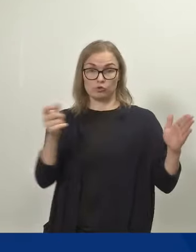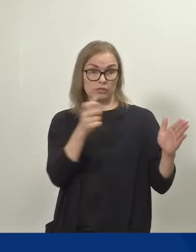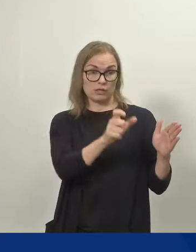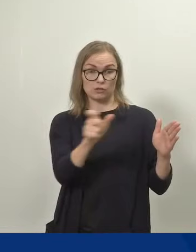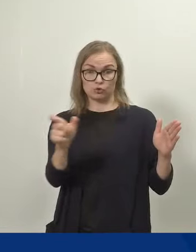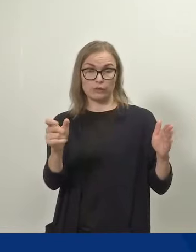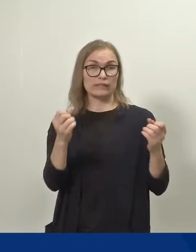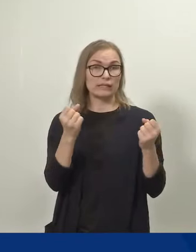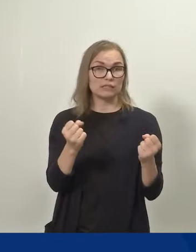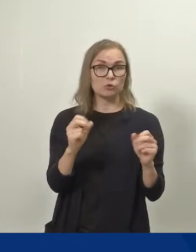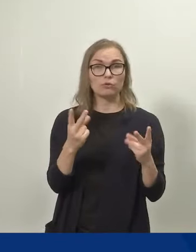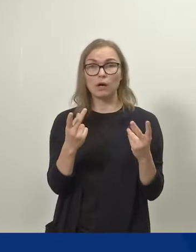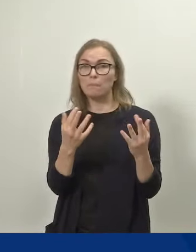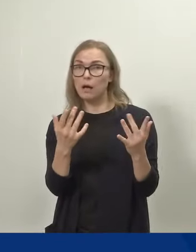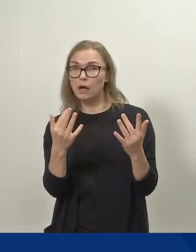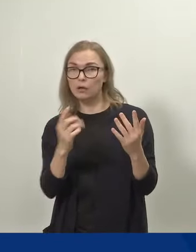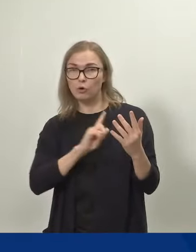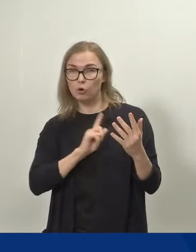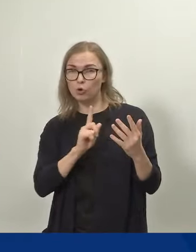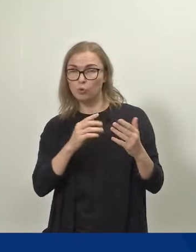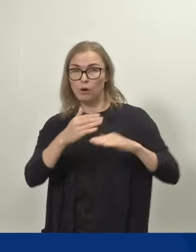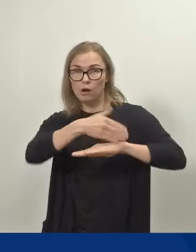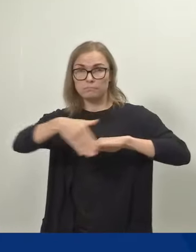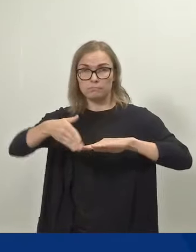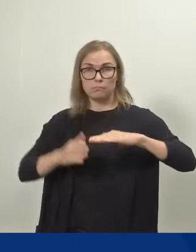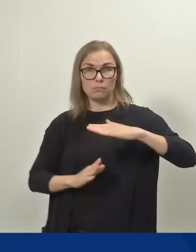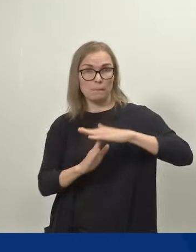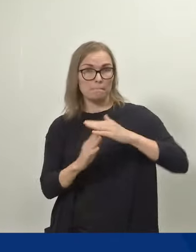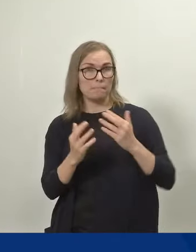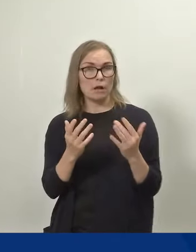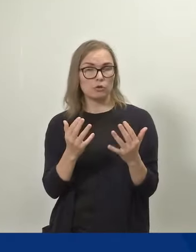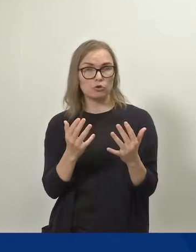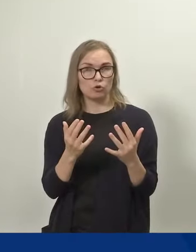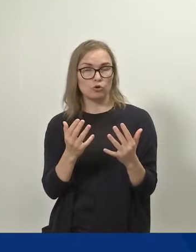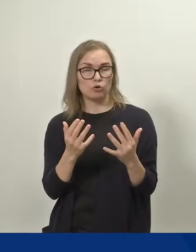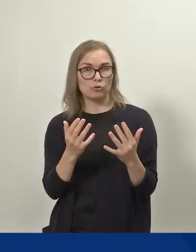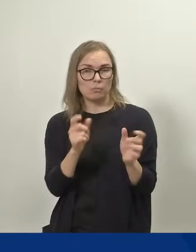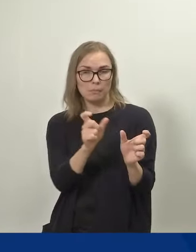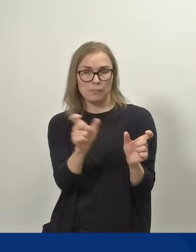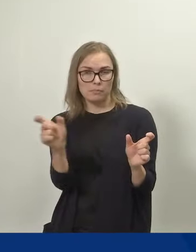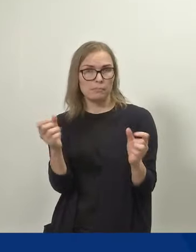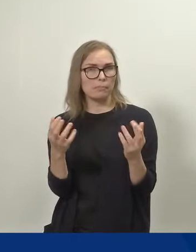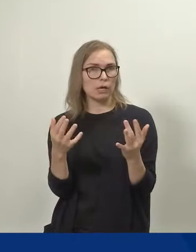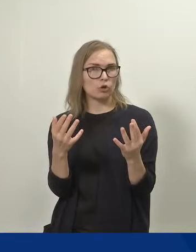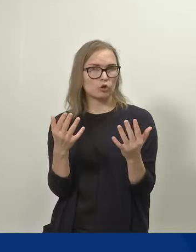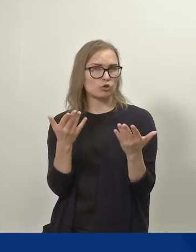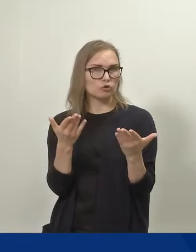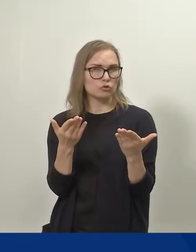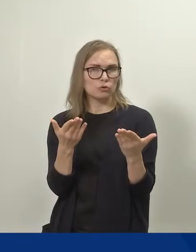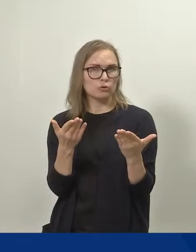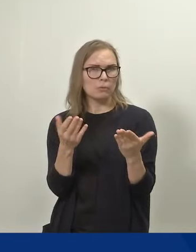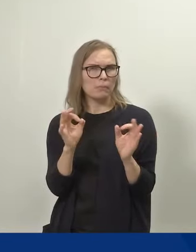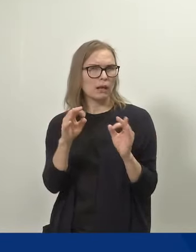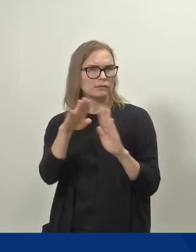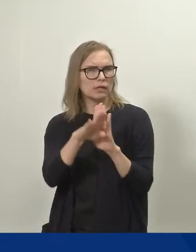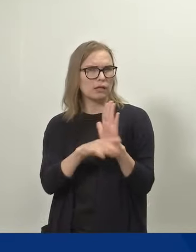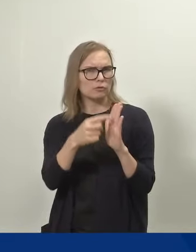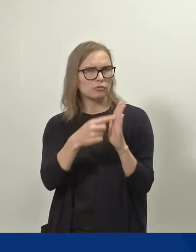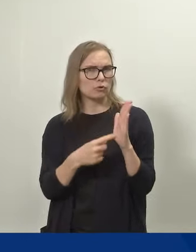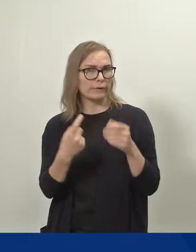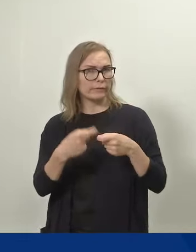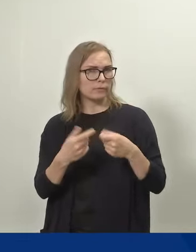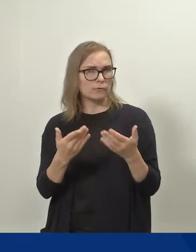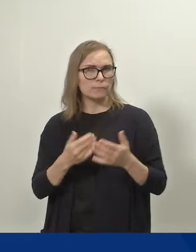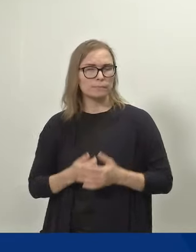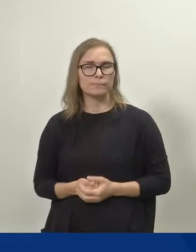jotenkin rajattu? Kuinka paljon niitä voi käyttää ja minkä pituisi? Kiitos.